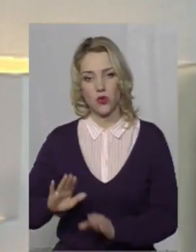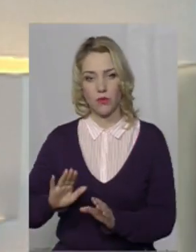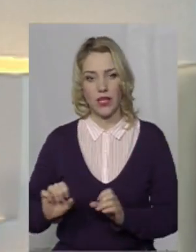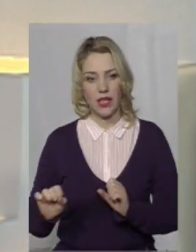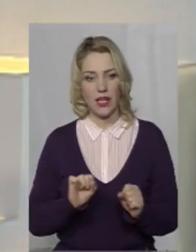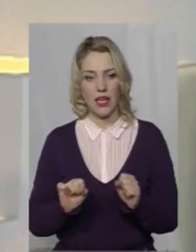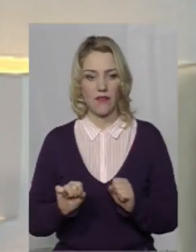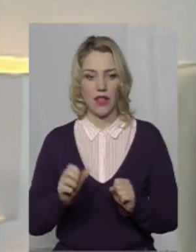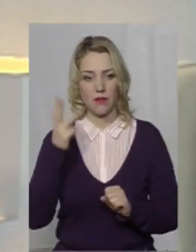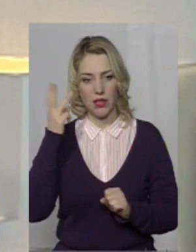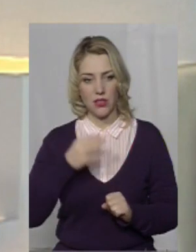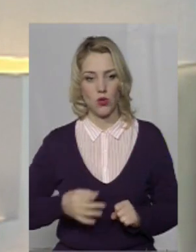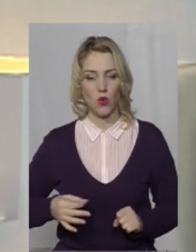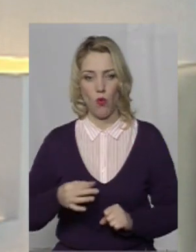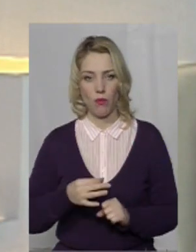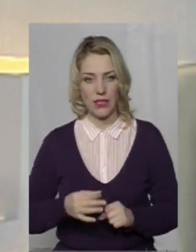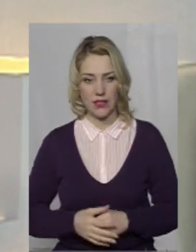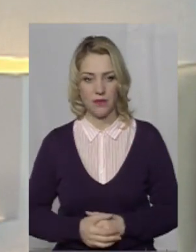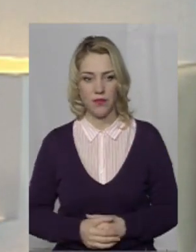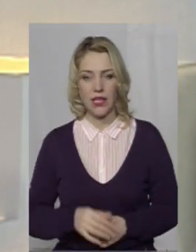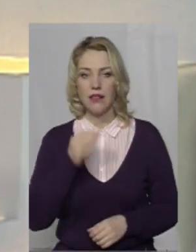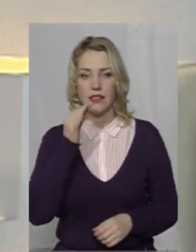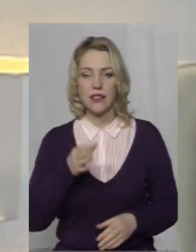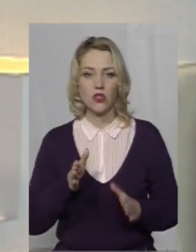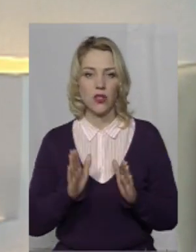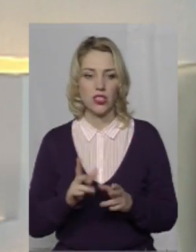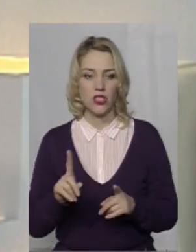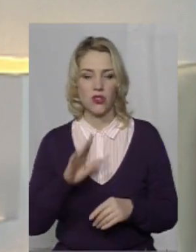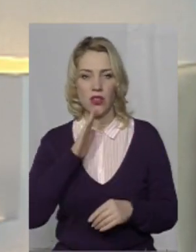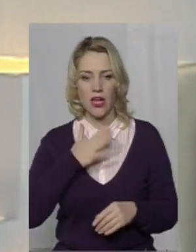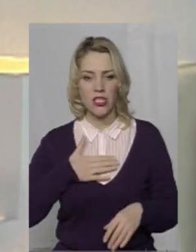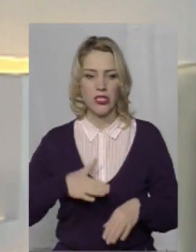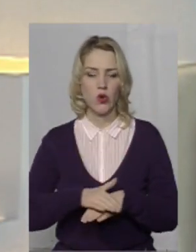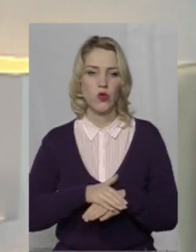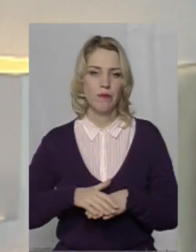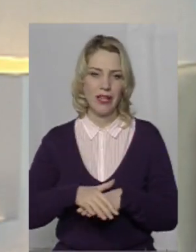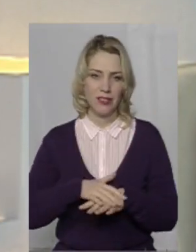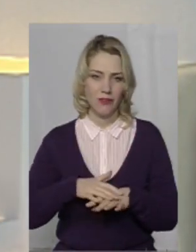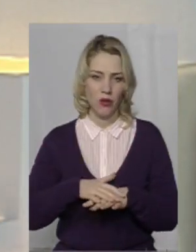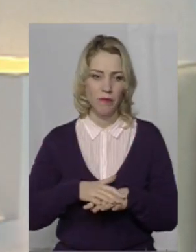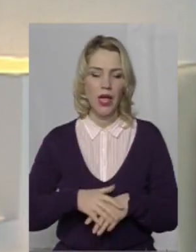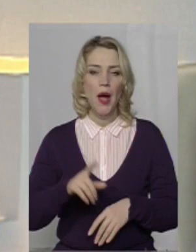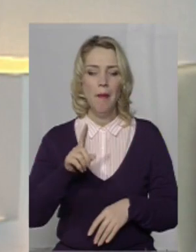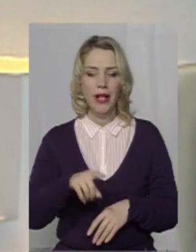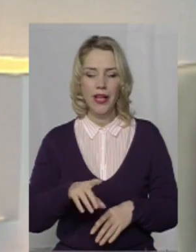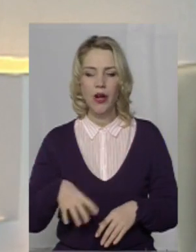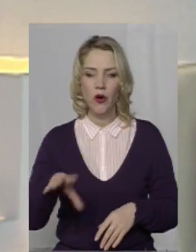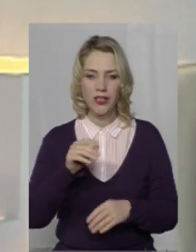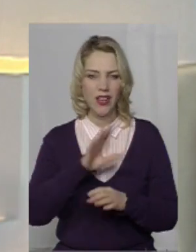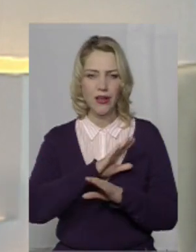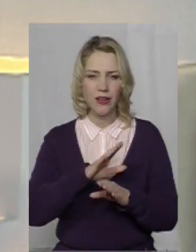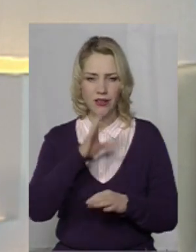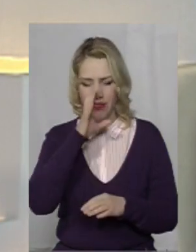керівника Хмельницької області. Скажу лише, що наше суспільство при тих цих